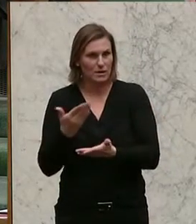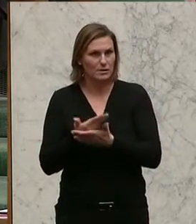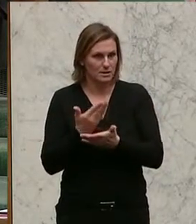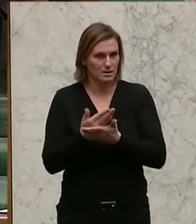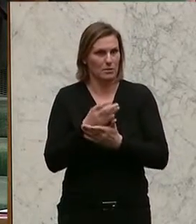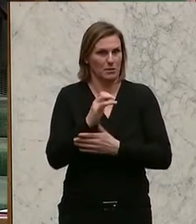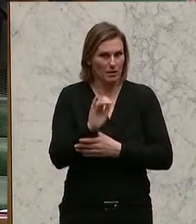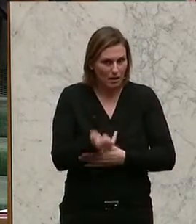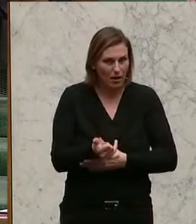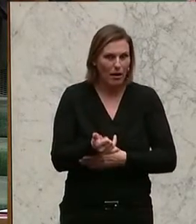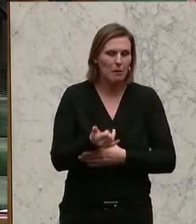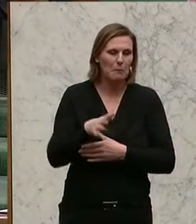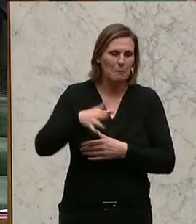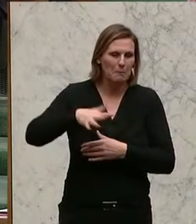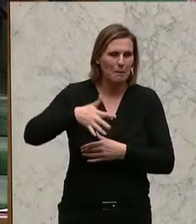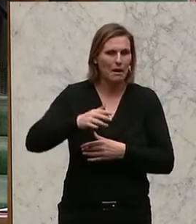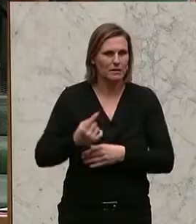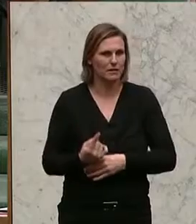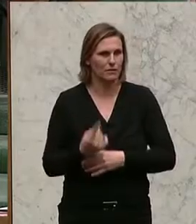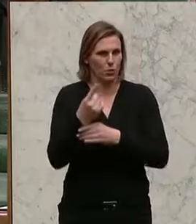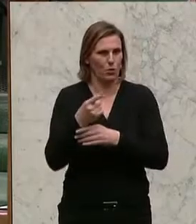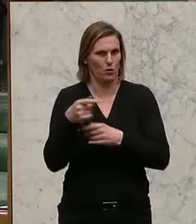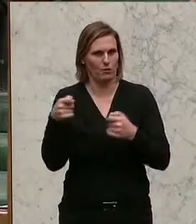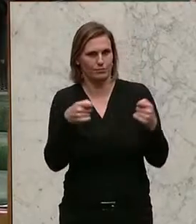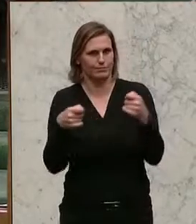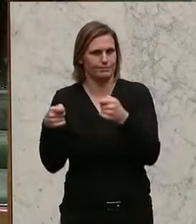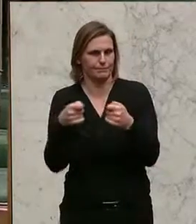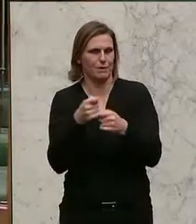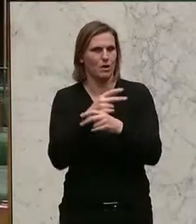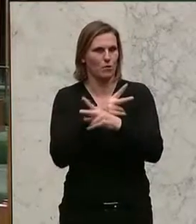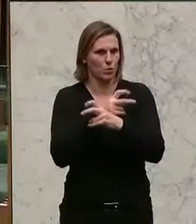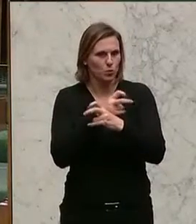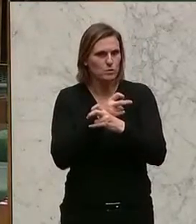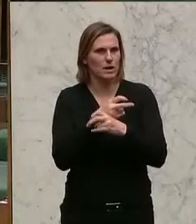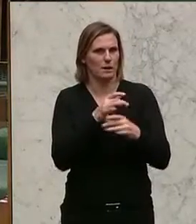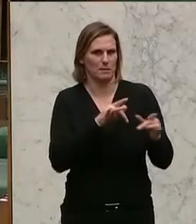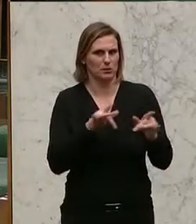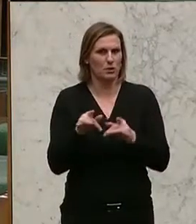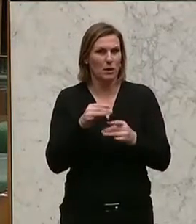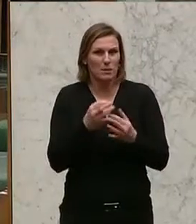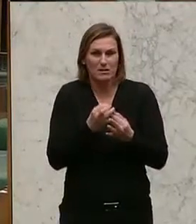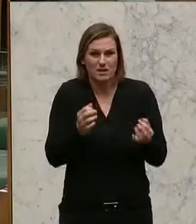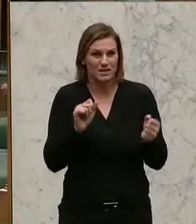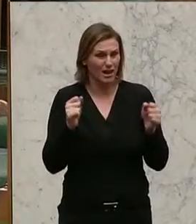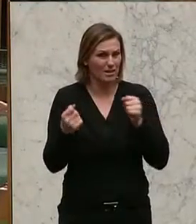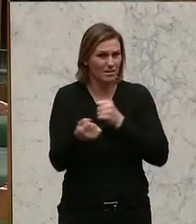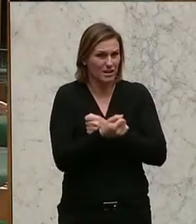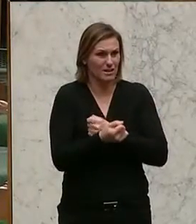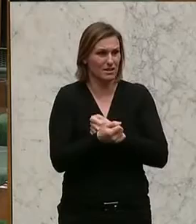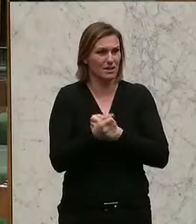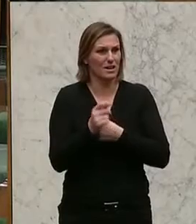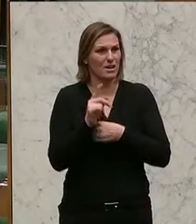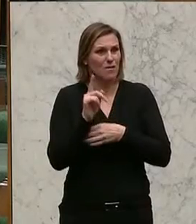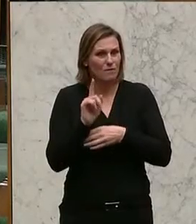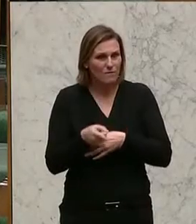einen relativ hohen Bezugsanteil von Österreichern bei der Pension. Aber das ändert ja nichts daran. Wenn ich die Ausländer